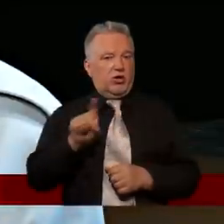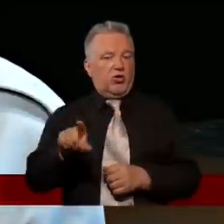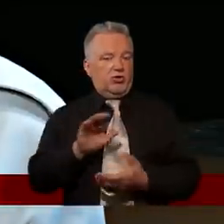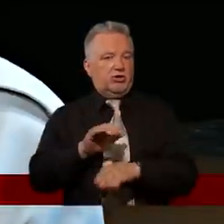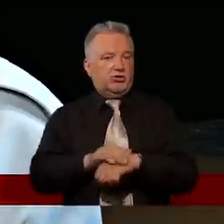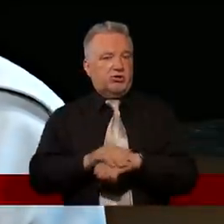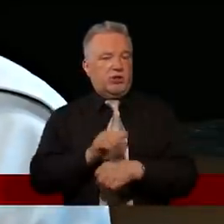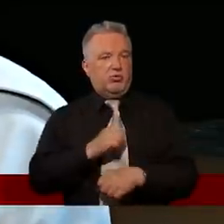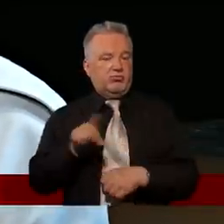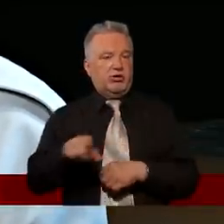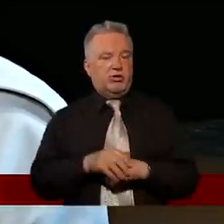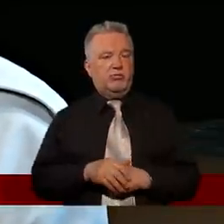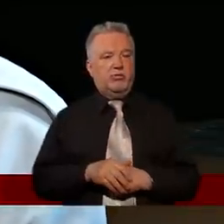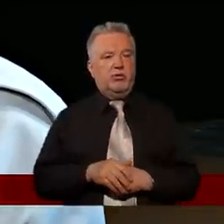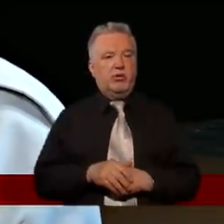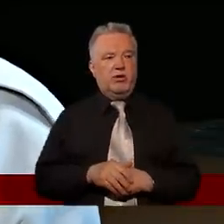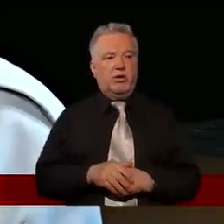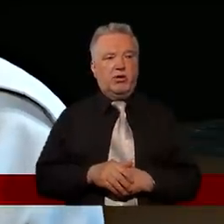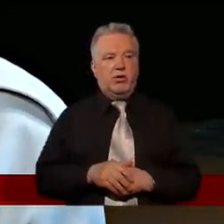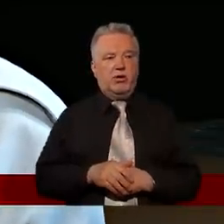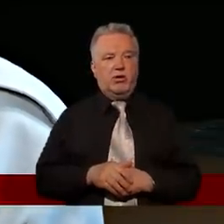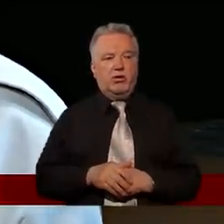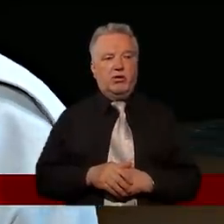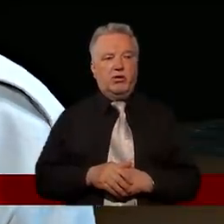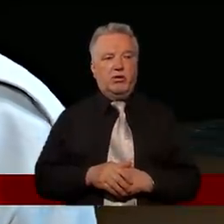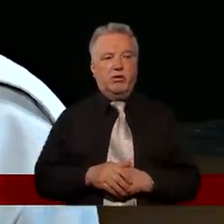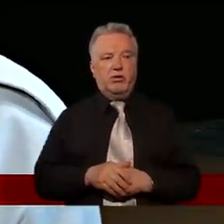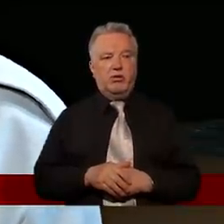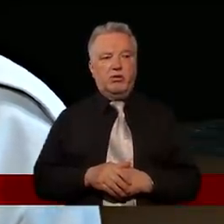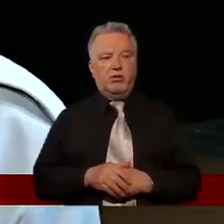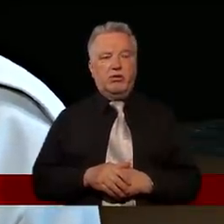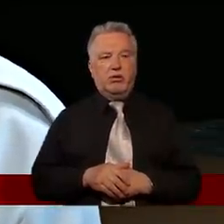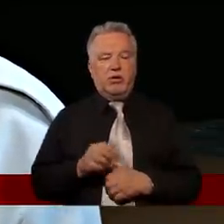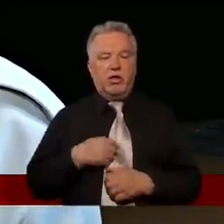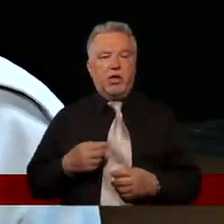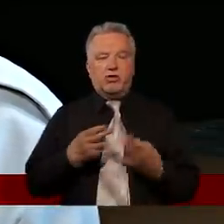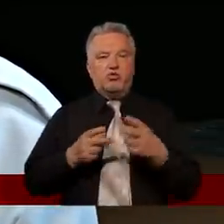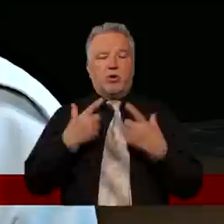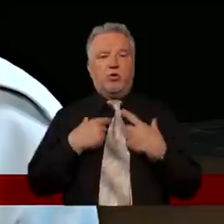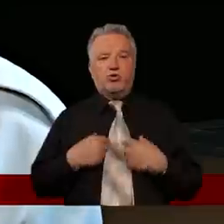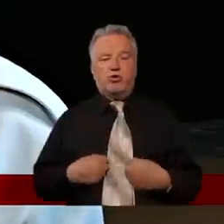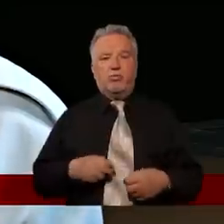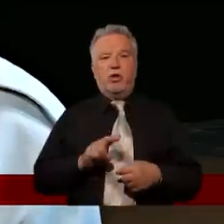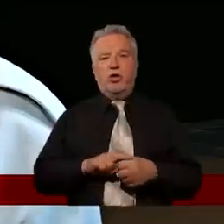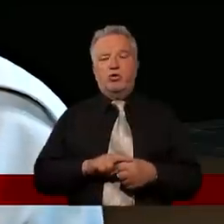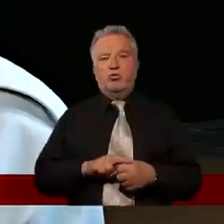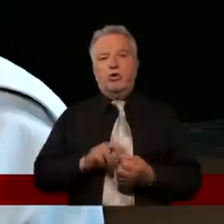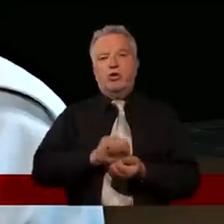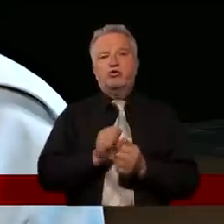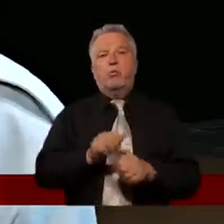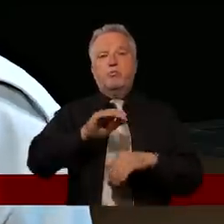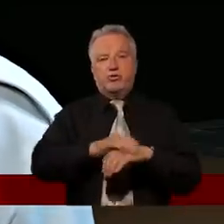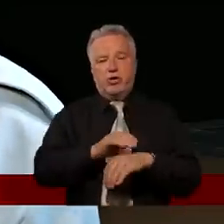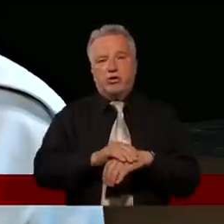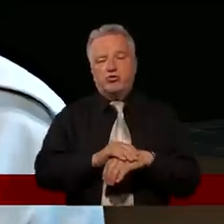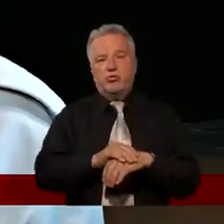rodzaju osoby, które lepiej ich znają i były te... Wtedy nawet, wydaje mi się, ja szukam wtedy osób, które są przyjaciółmi, którzy byli tymi świadkami,